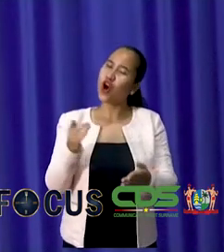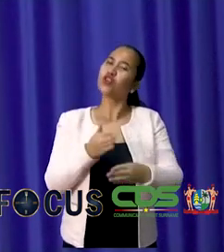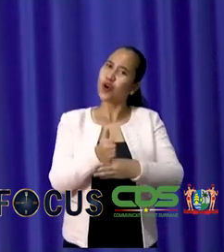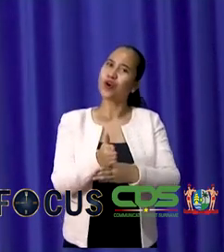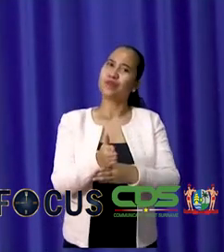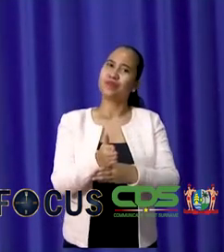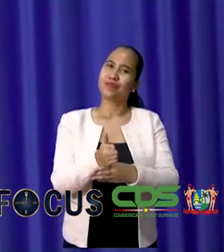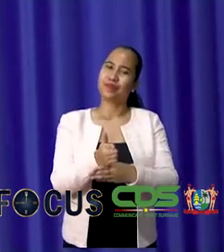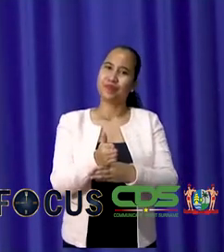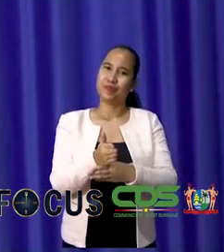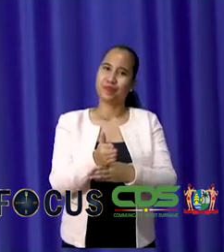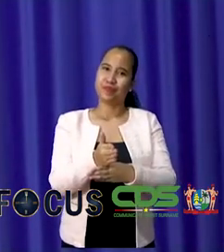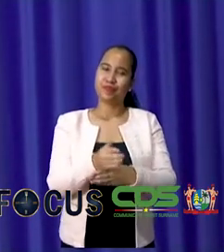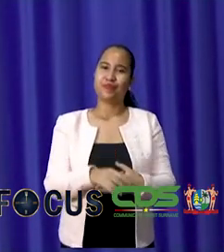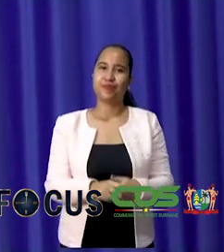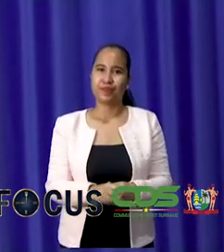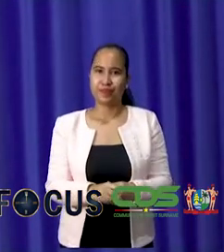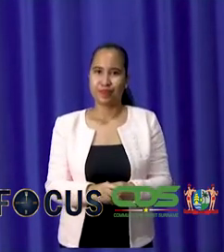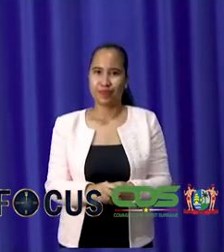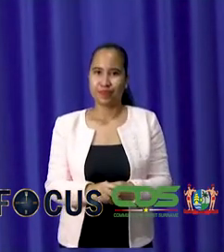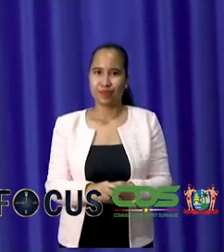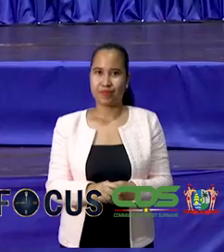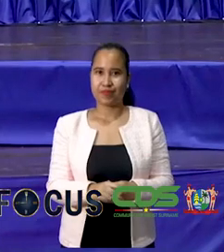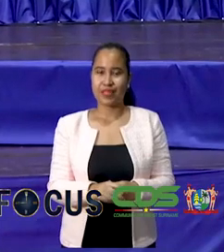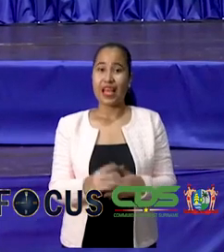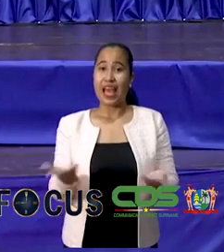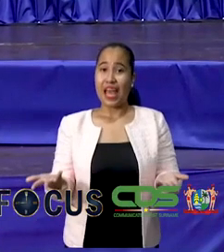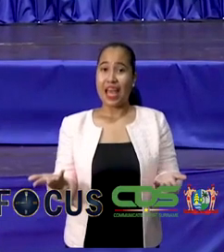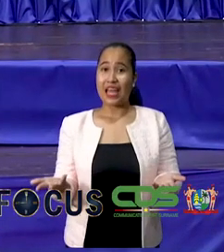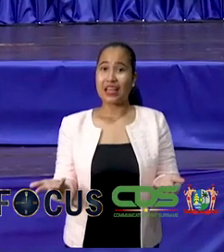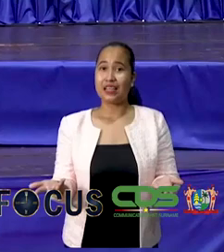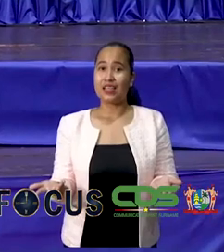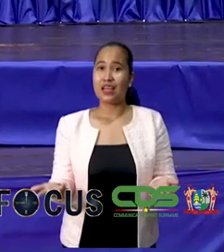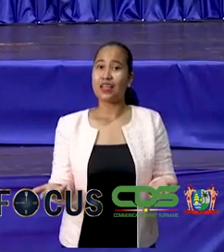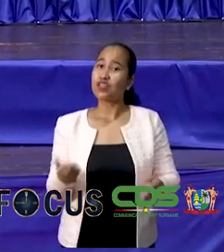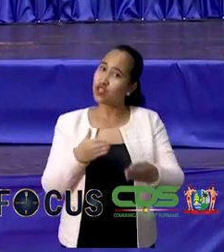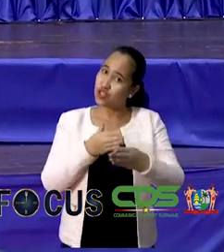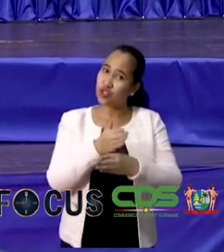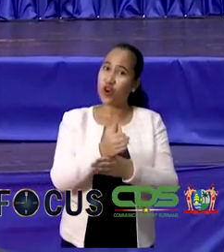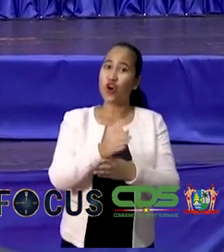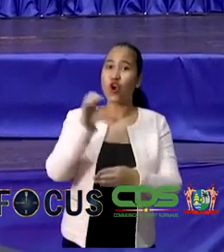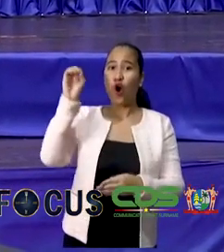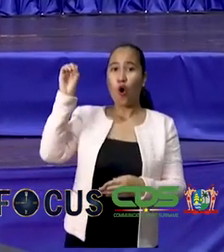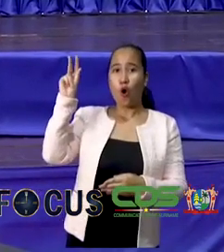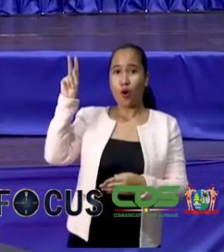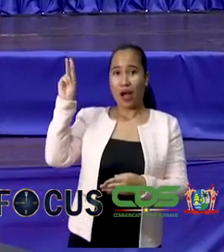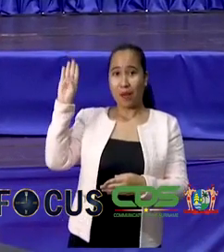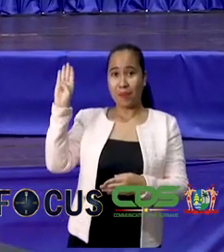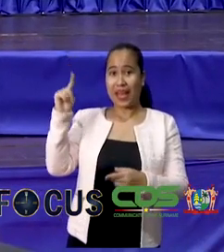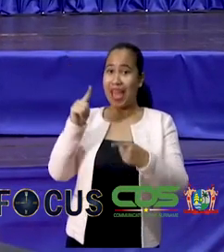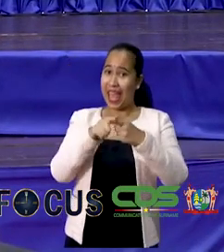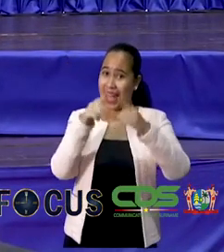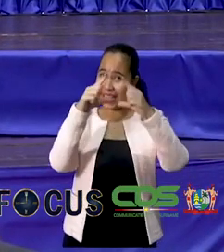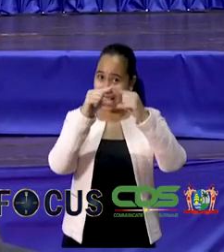Dat is medeverdienste van het Onafhankelijk Kiesbureau en dienstleden.